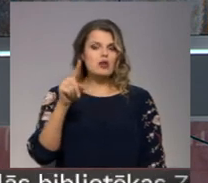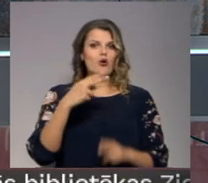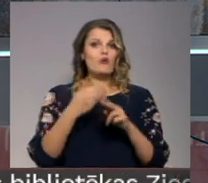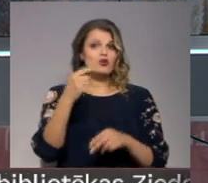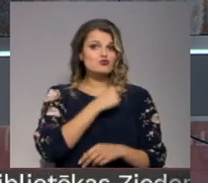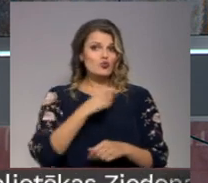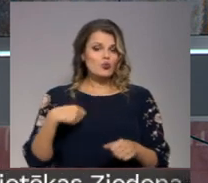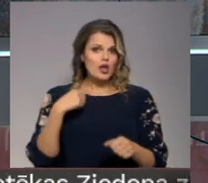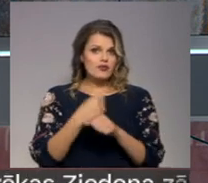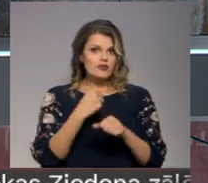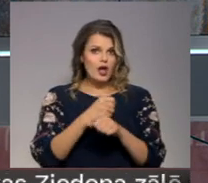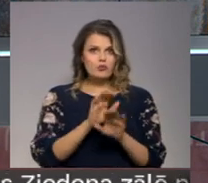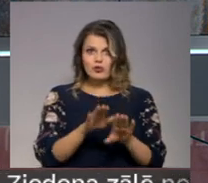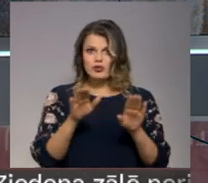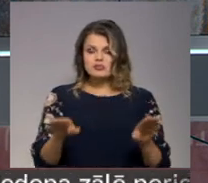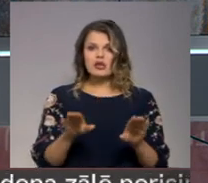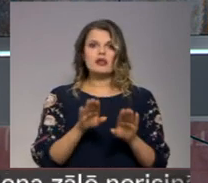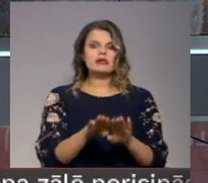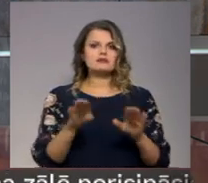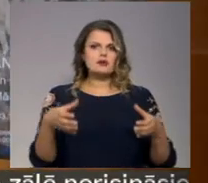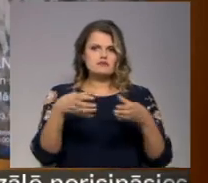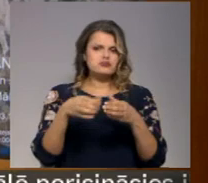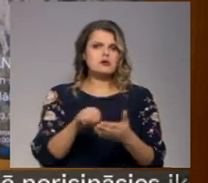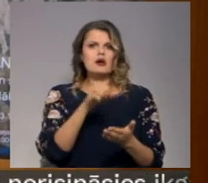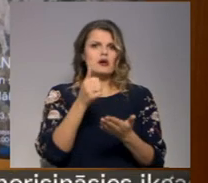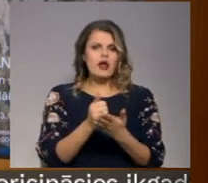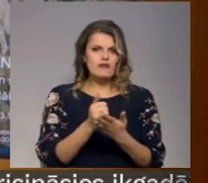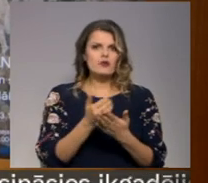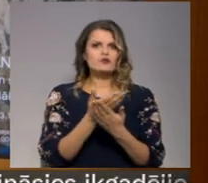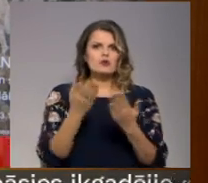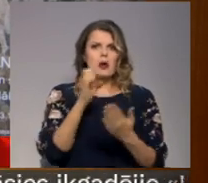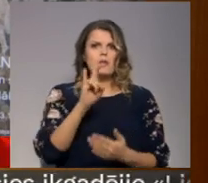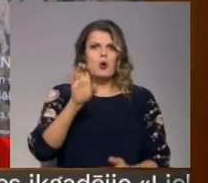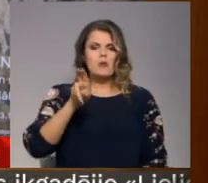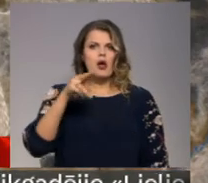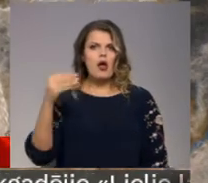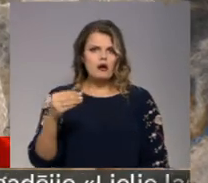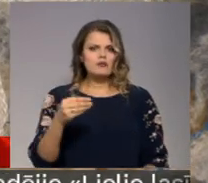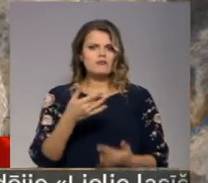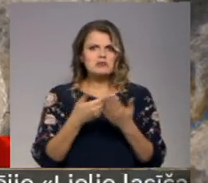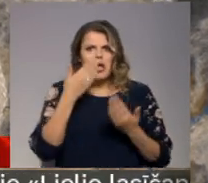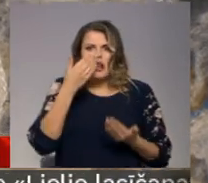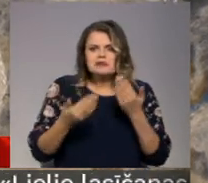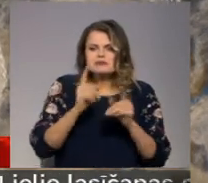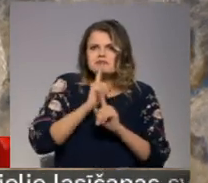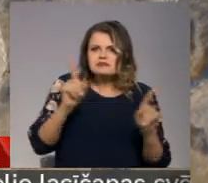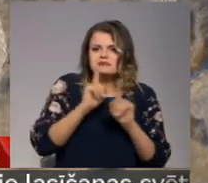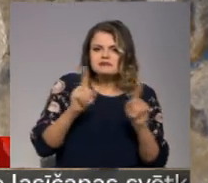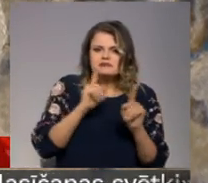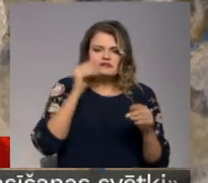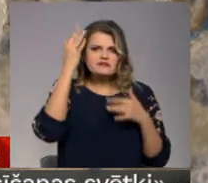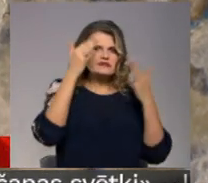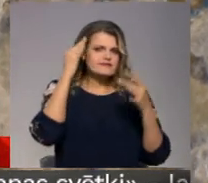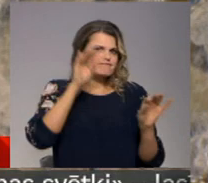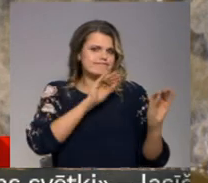Izstādes kodoli veido darbi, kuros Aija Baumana ļābusies eksperimentiem un meklējusi jaunas izpausmes formas savu filozofisko